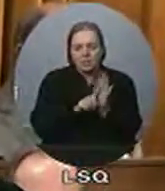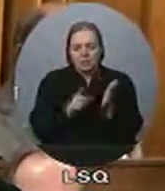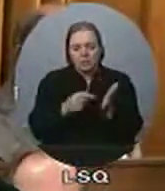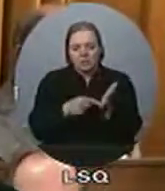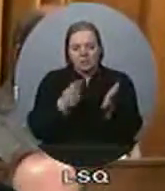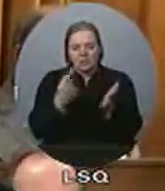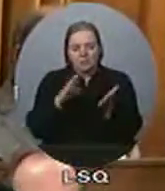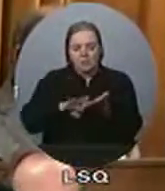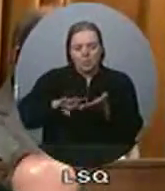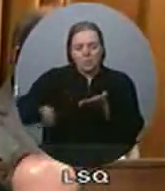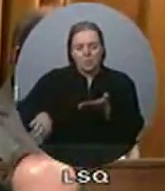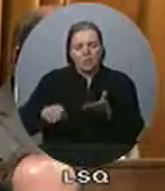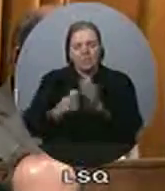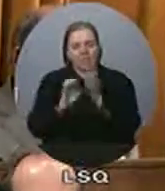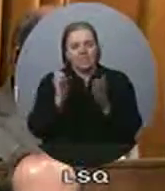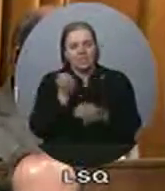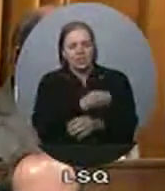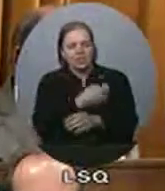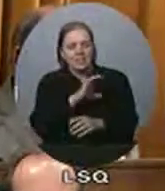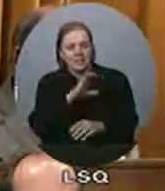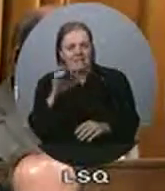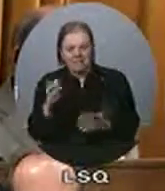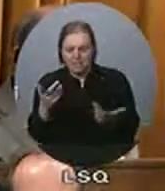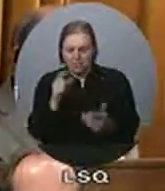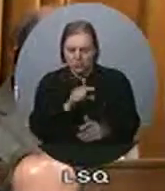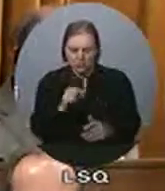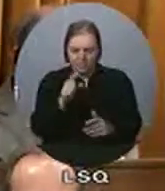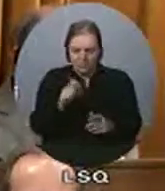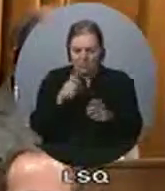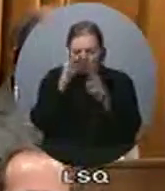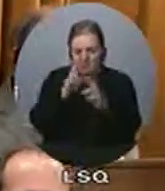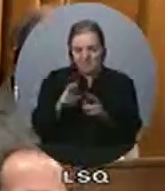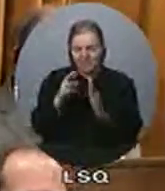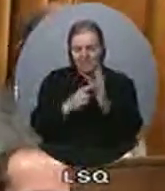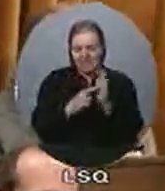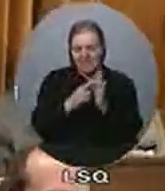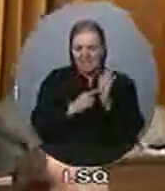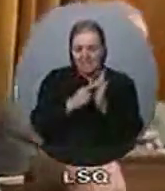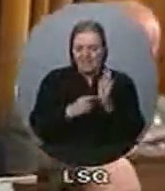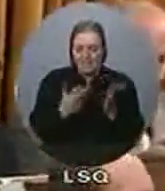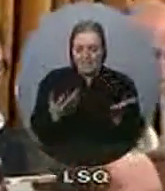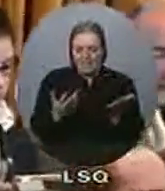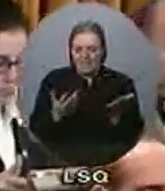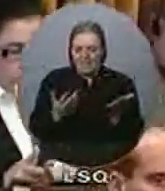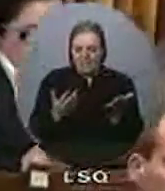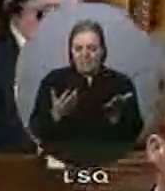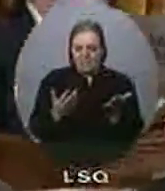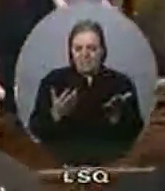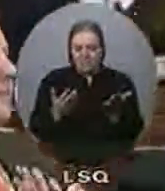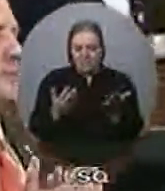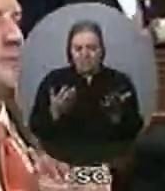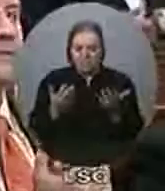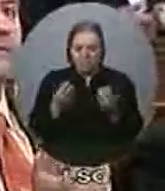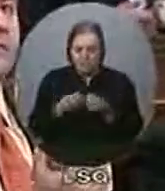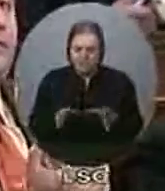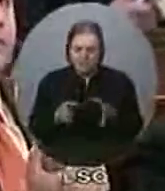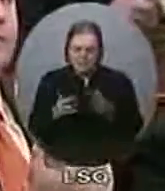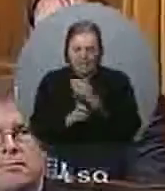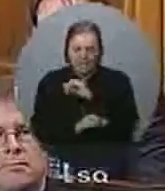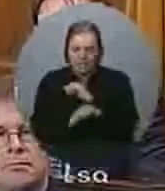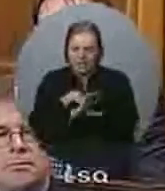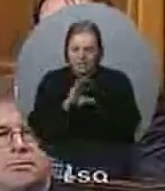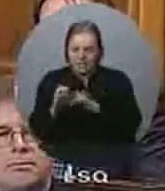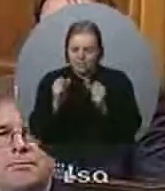l'énergie canadienne. Le gouvernement peut commencer à respecter les règles ou mettre en jeu les emplois canadiens. Qu'est-ce qu'il va